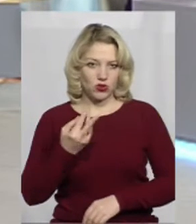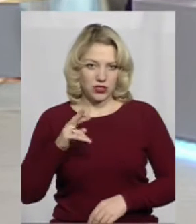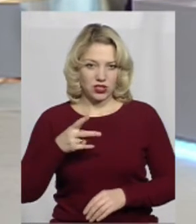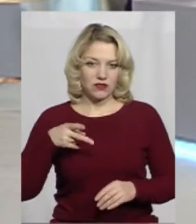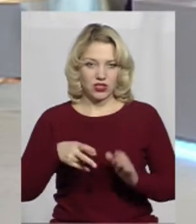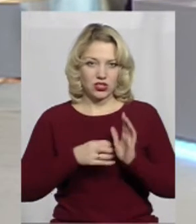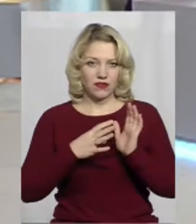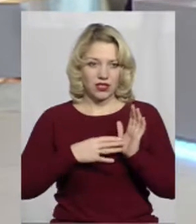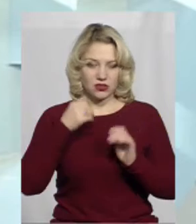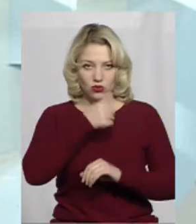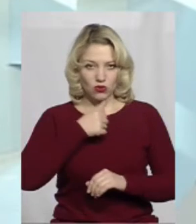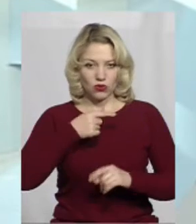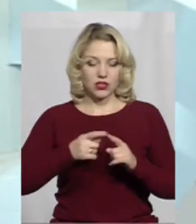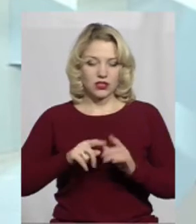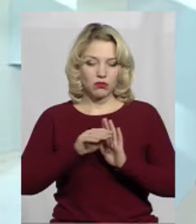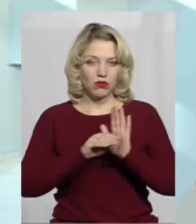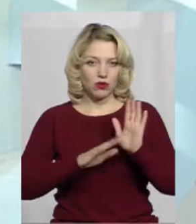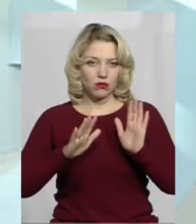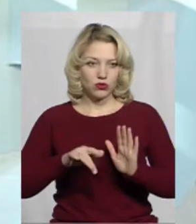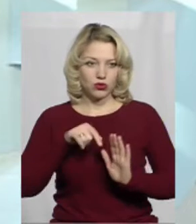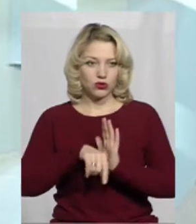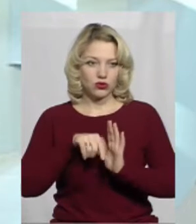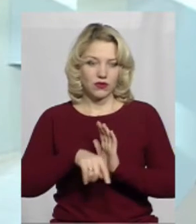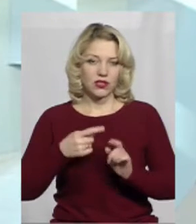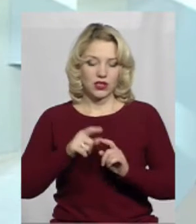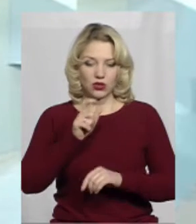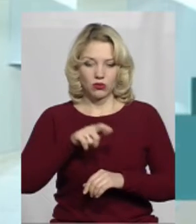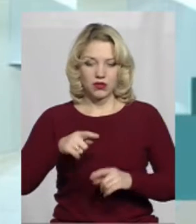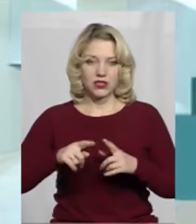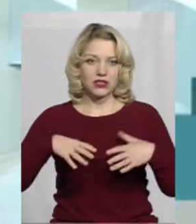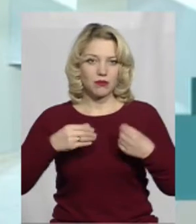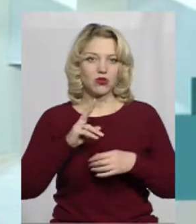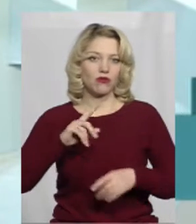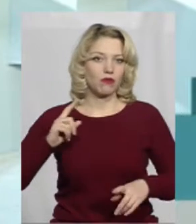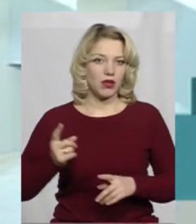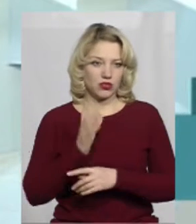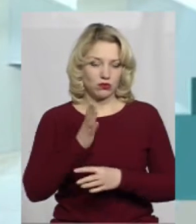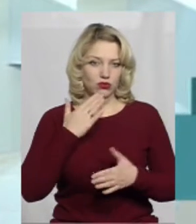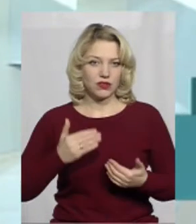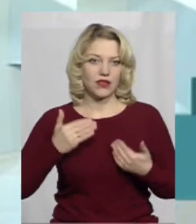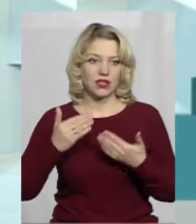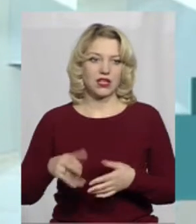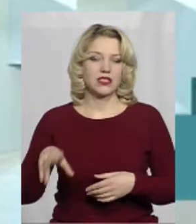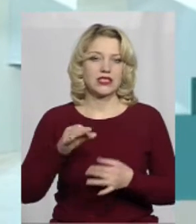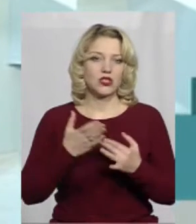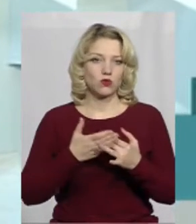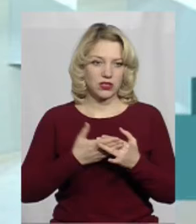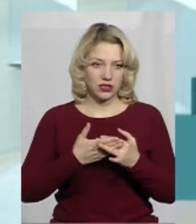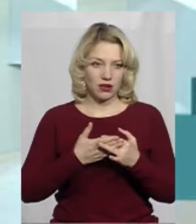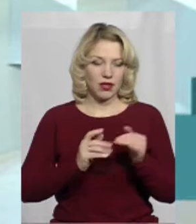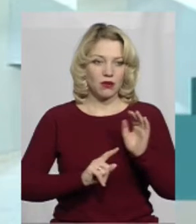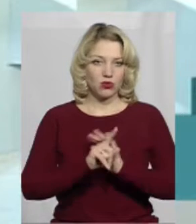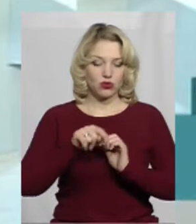монетизації буде стосуватися тих громадян, тих сімей, які вперше будуть звертатися за наданням субсидій